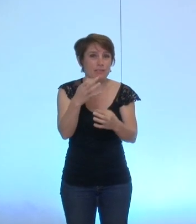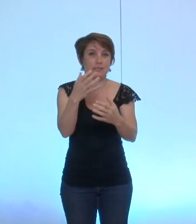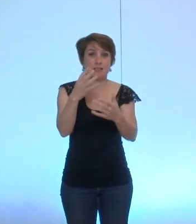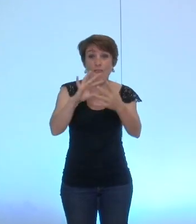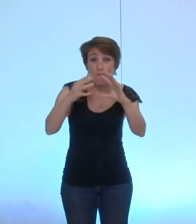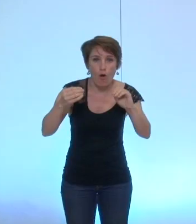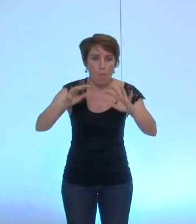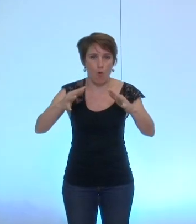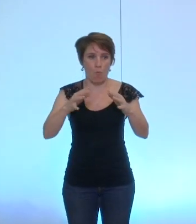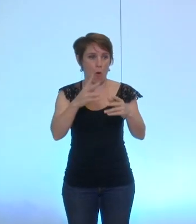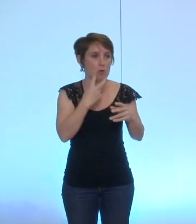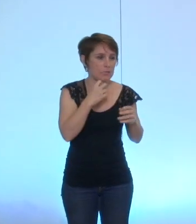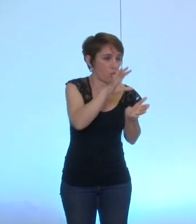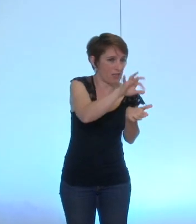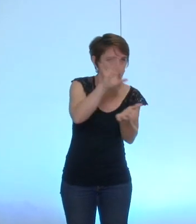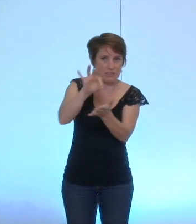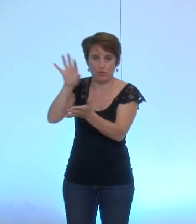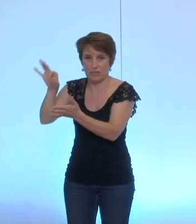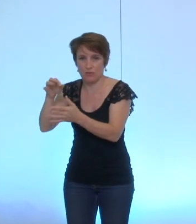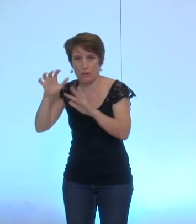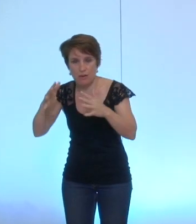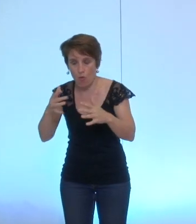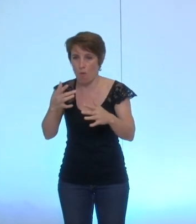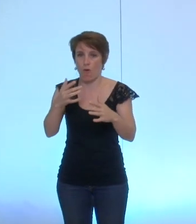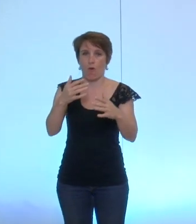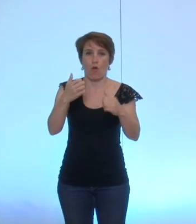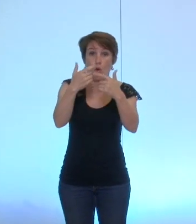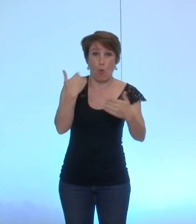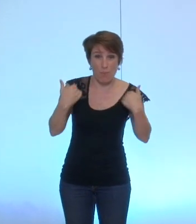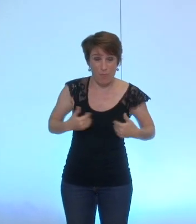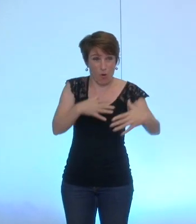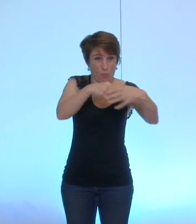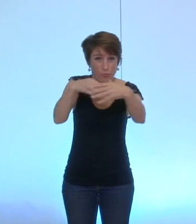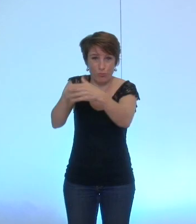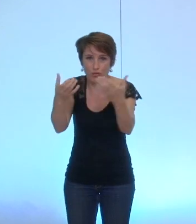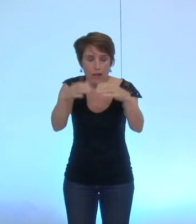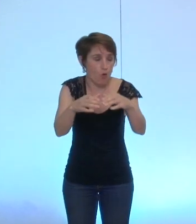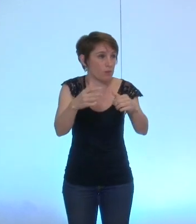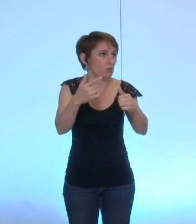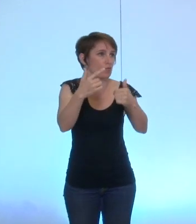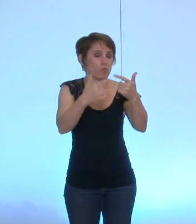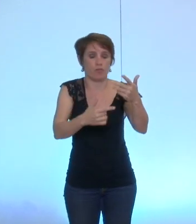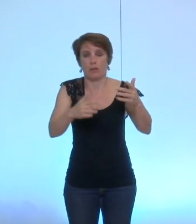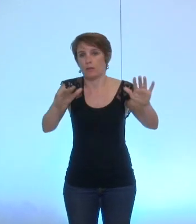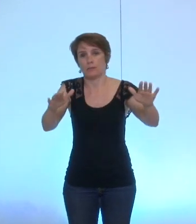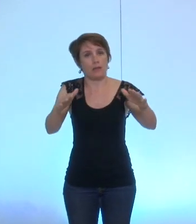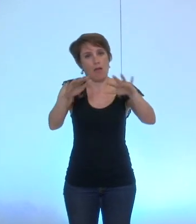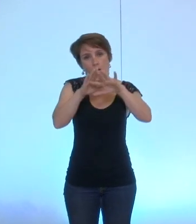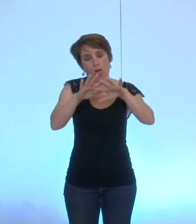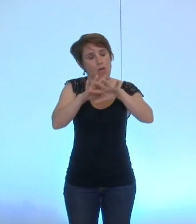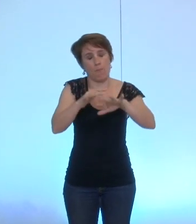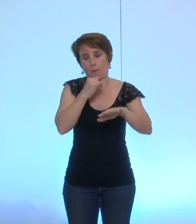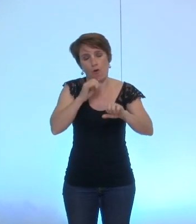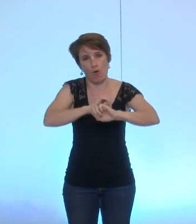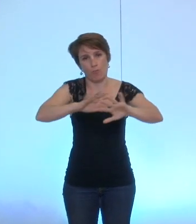comment on choisit les citoyens combien il y a de membres dans cette commission etc et comment elle est saisie mais